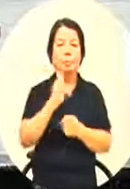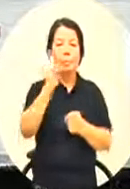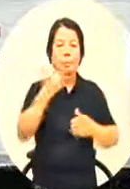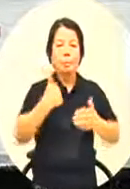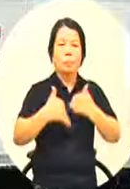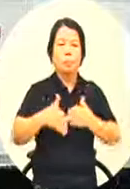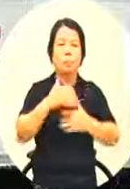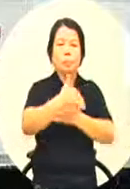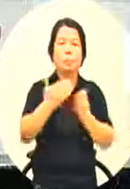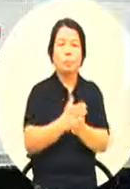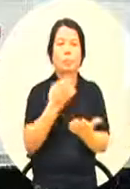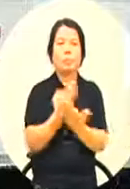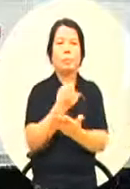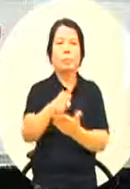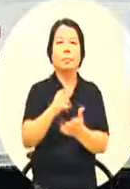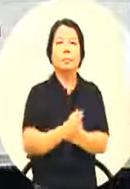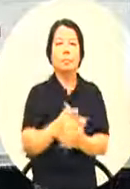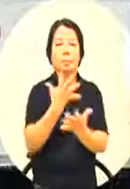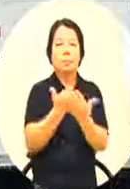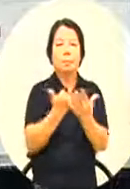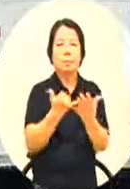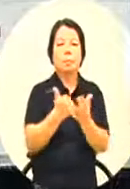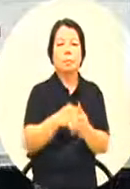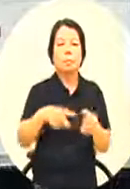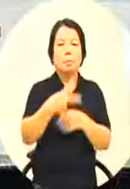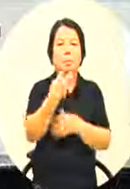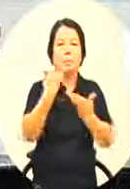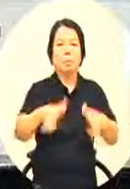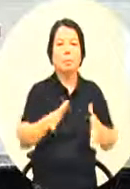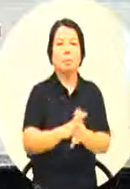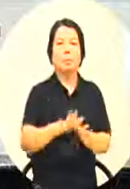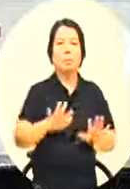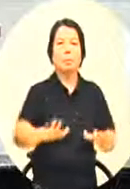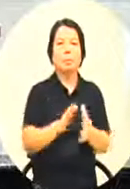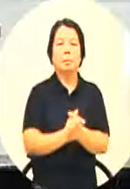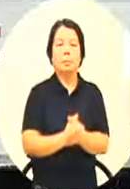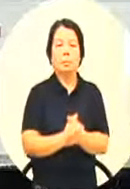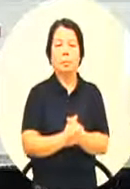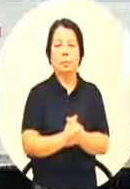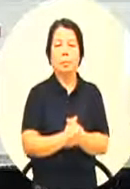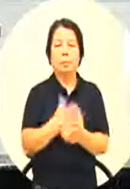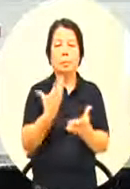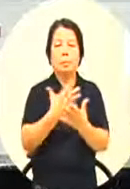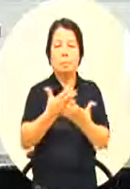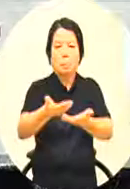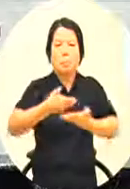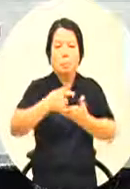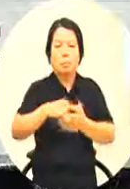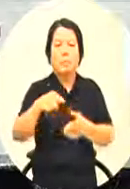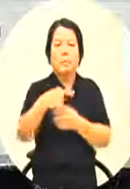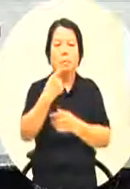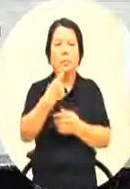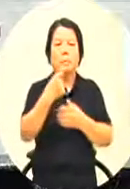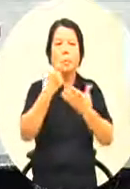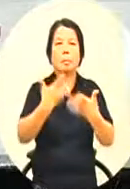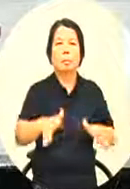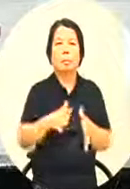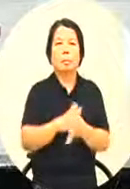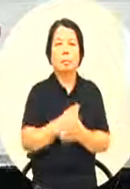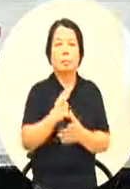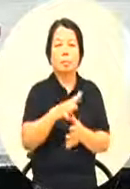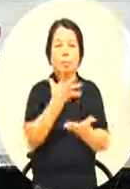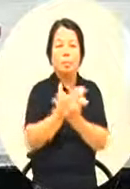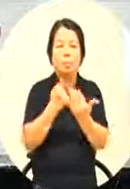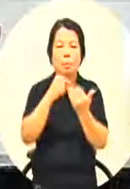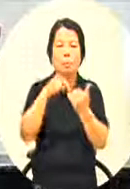所以学生呢有两百多位现在只能够承纳一百多个学